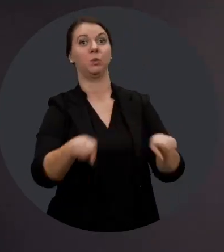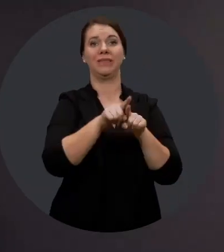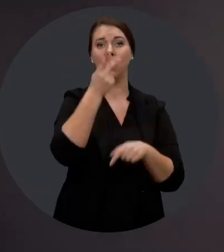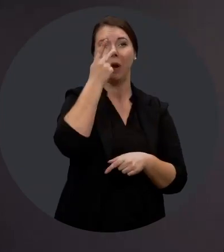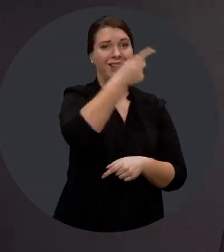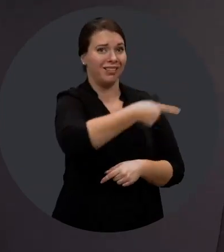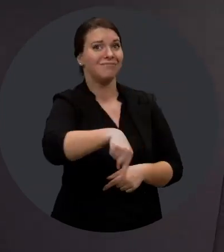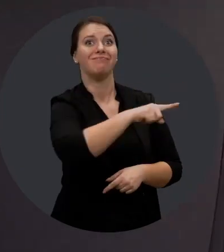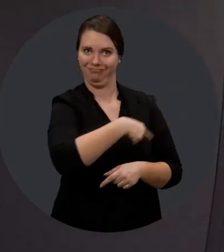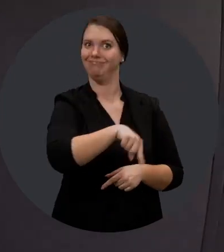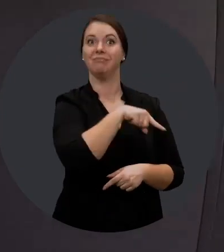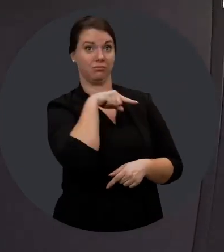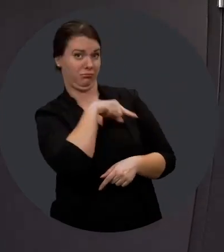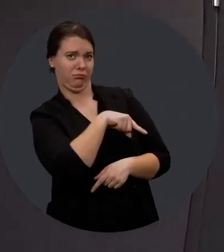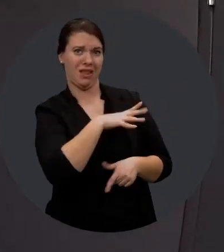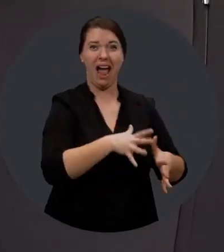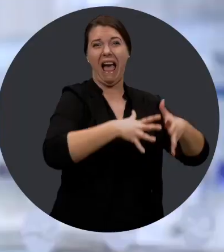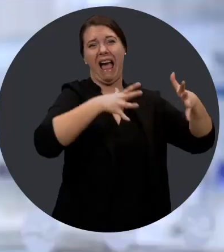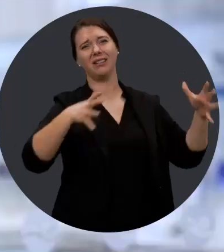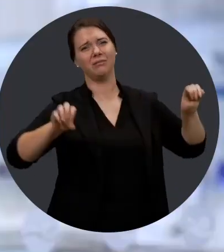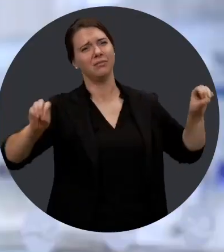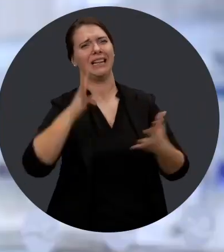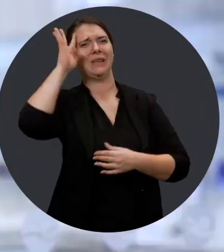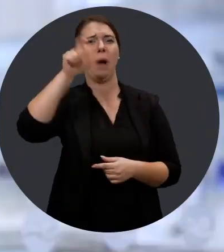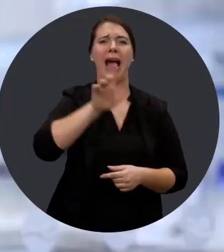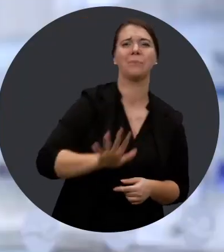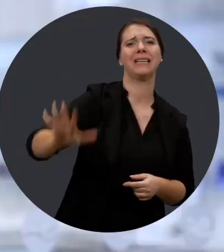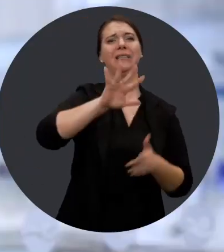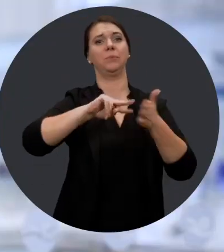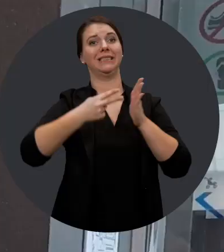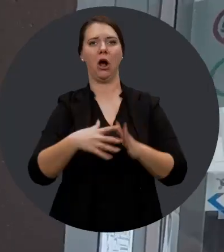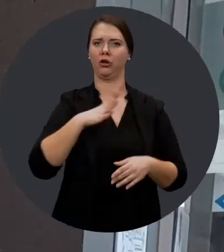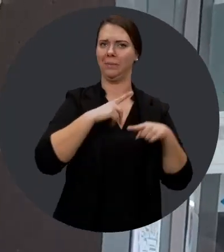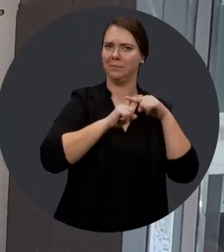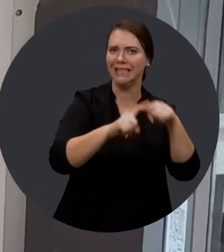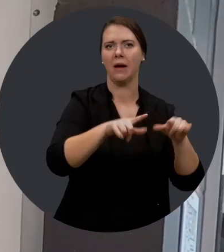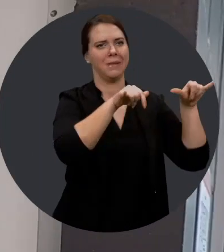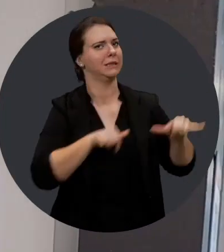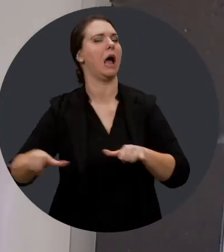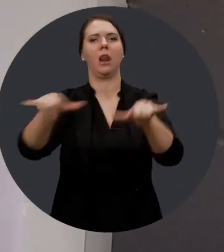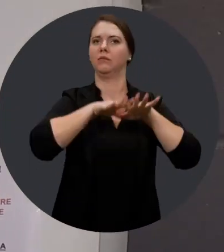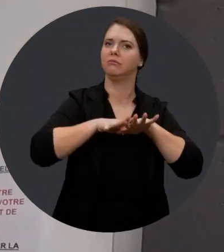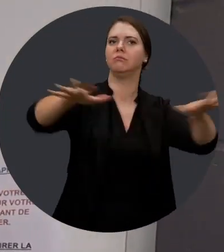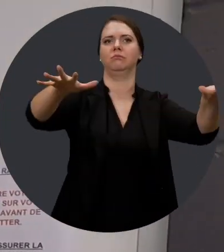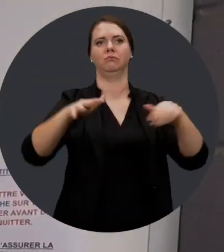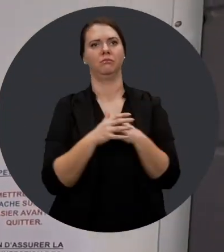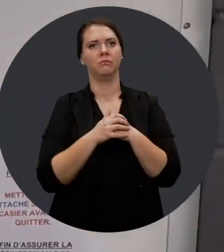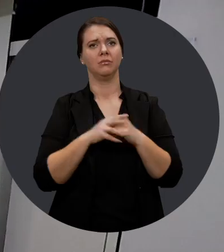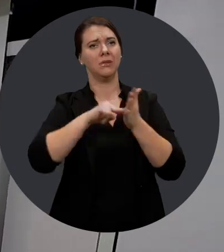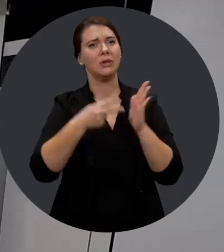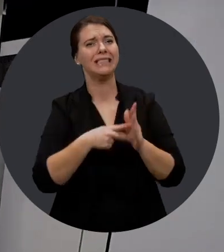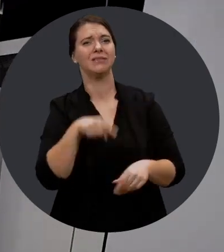accessibles. Aussi, nos toilettes, c'est une grosse innovation au Québec, c'est-à-dire avoir des